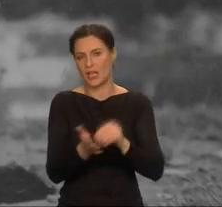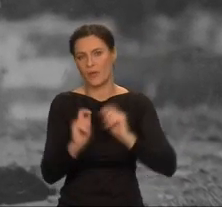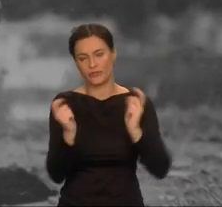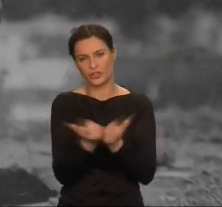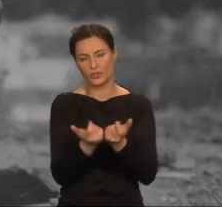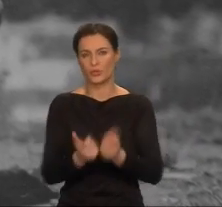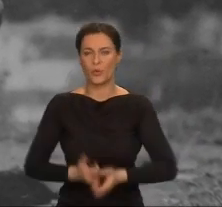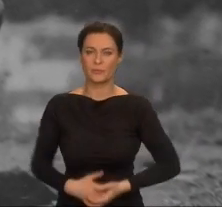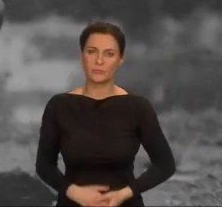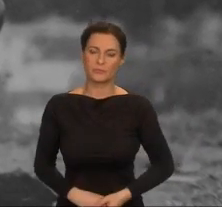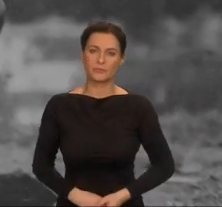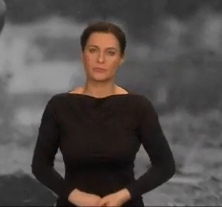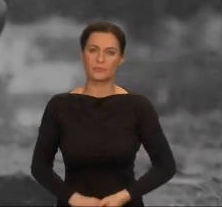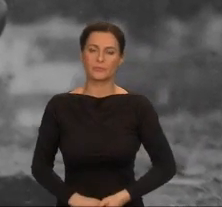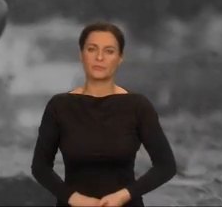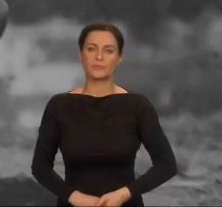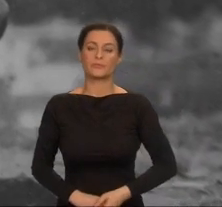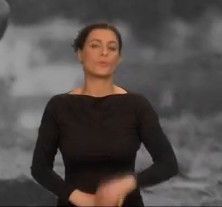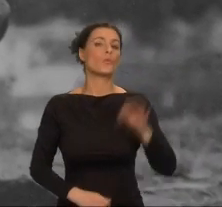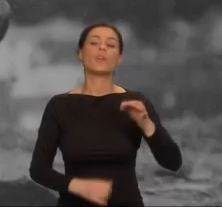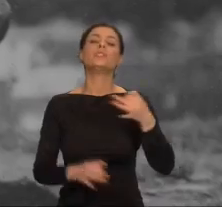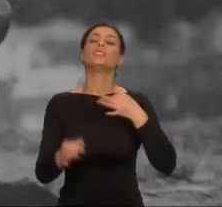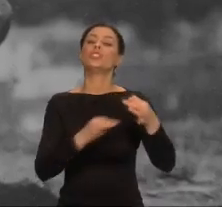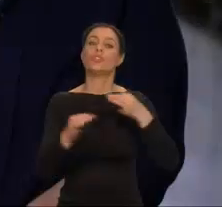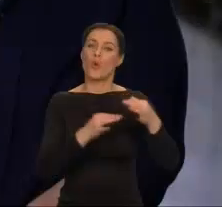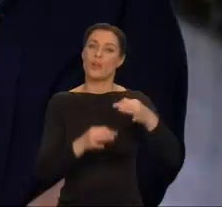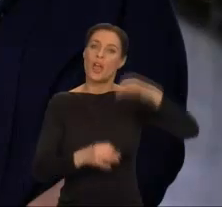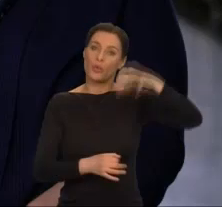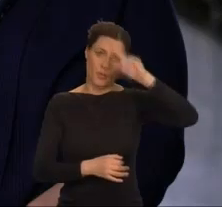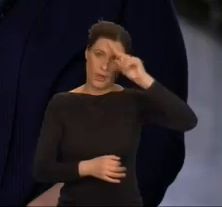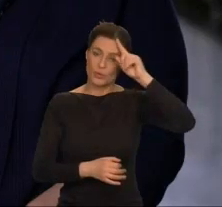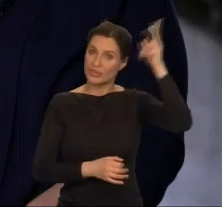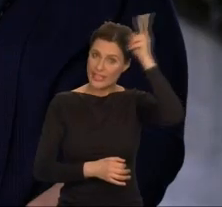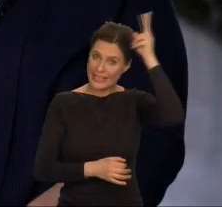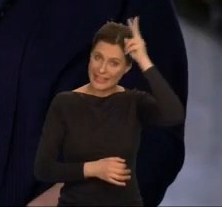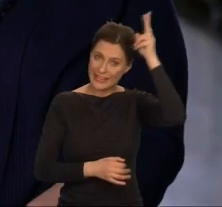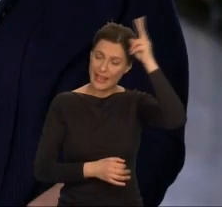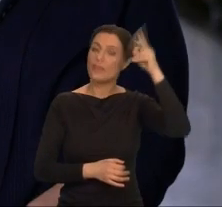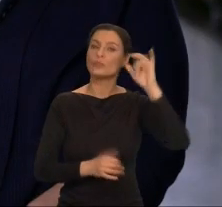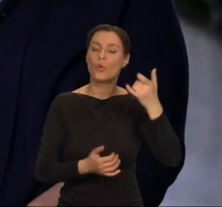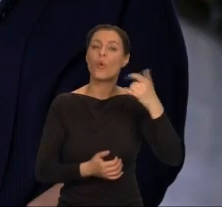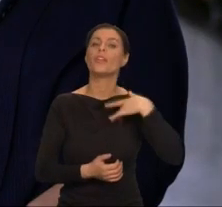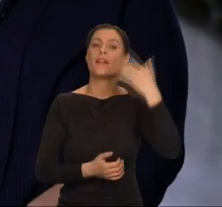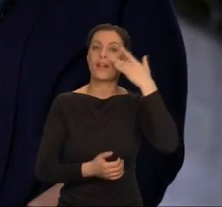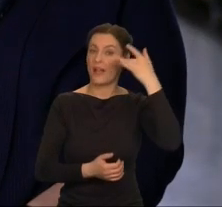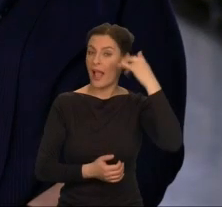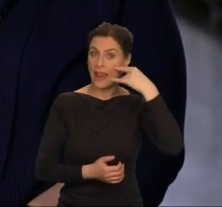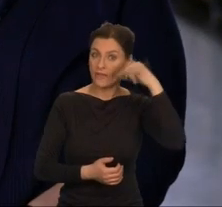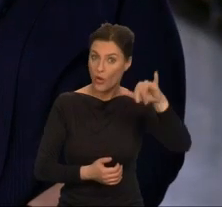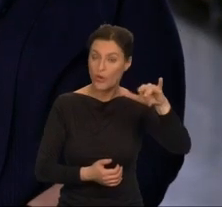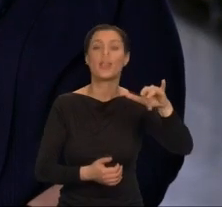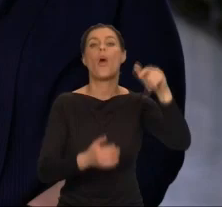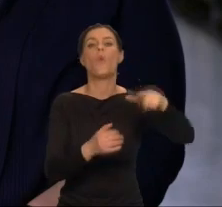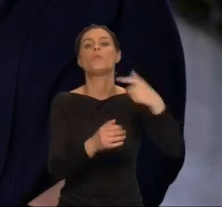Historii Indian kalifornijskich nigdy nie opowiedziano tak, by choć częściowo ukazać jej